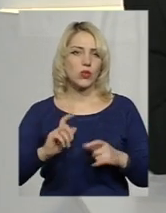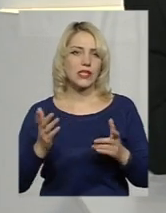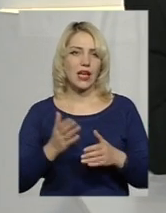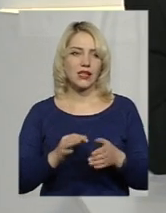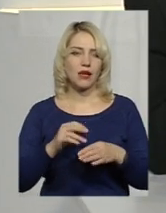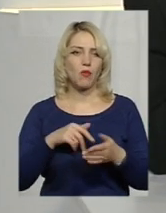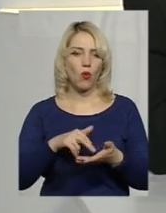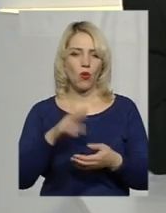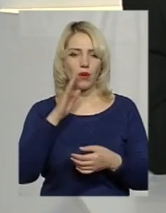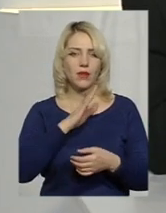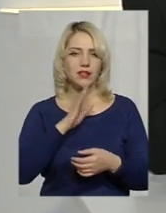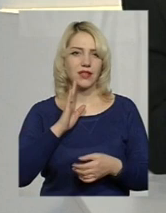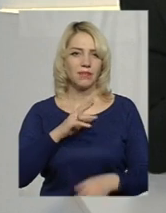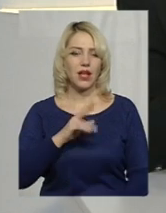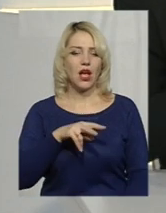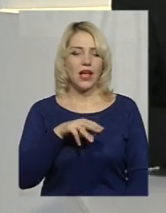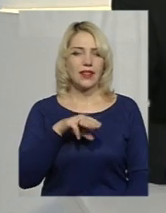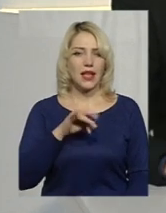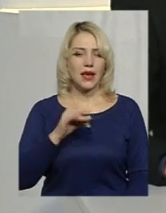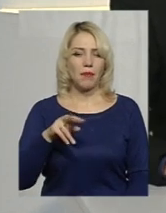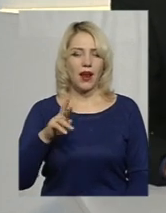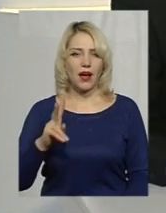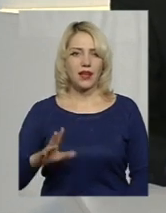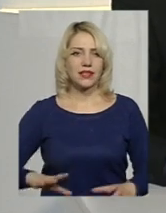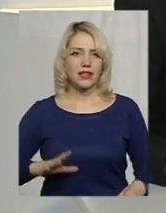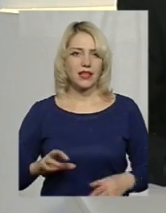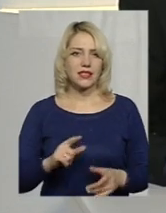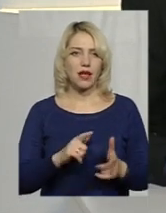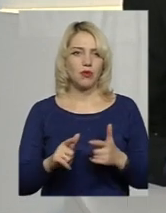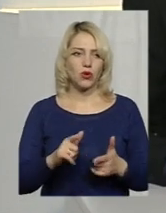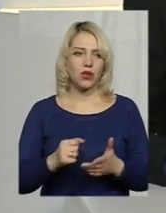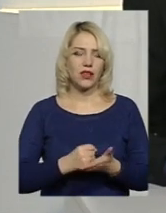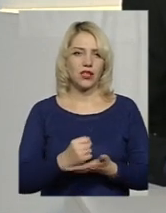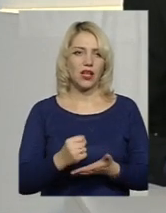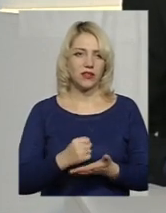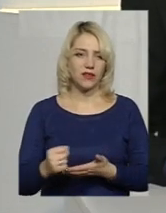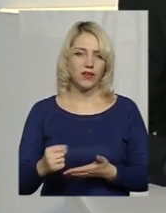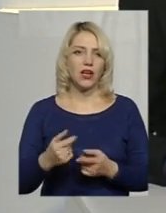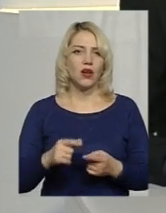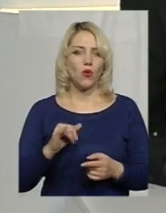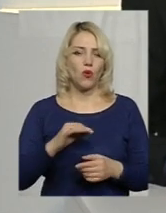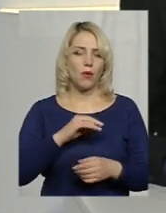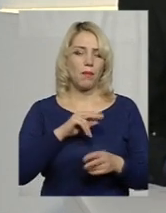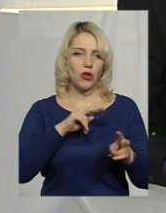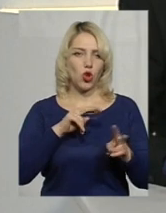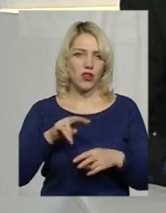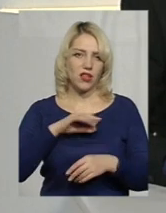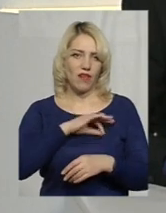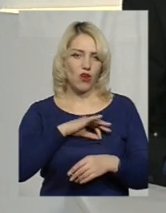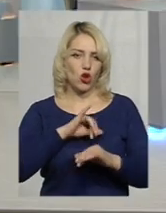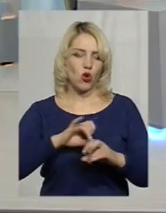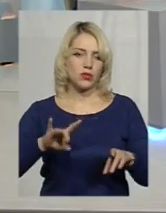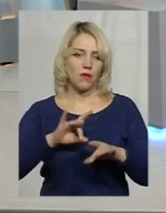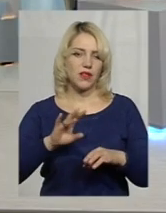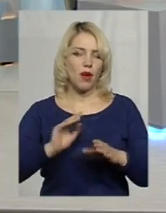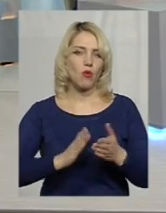батьки. Людмила Терпляк, тренер за програмою підготовки кандидатів у патронатній вихователі, розповіла про цей самий курс